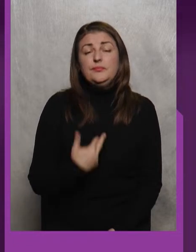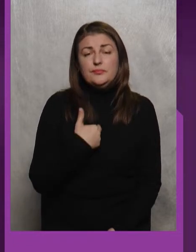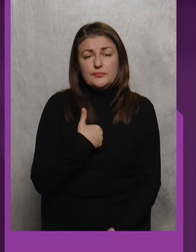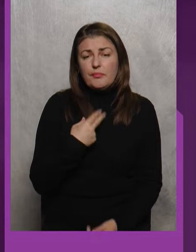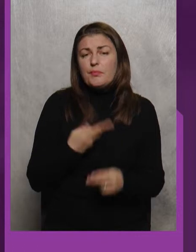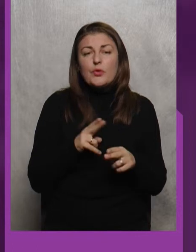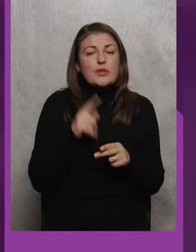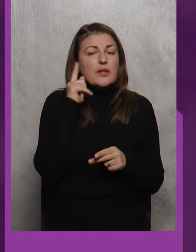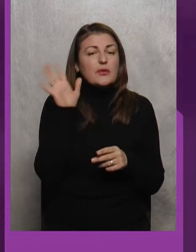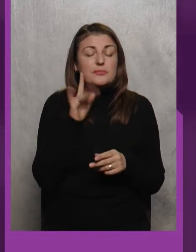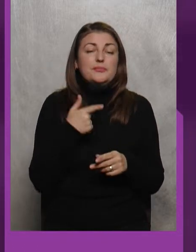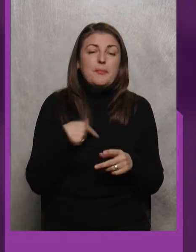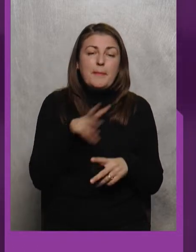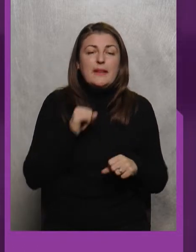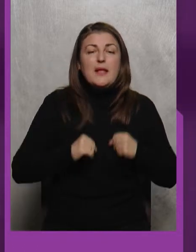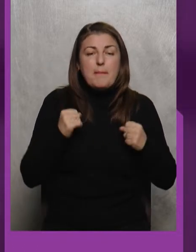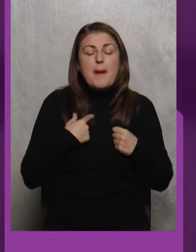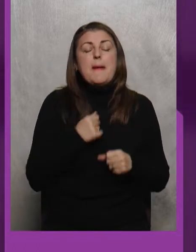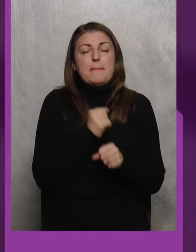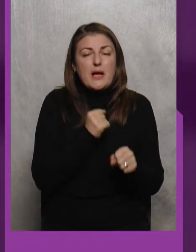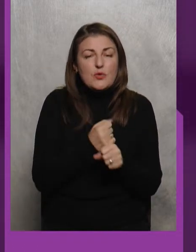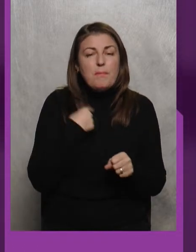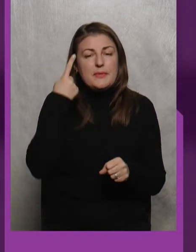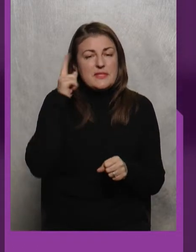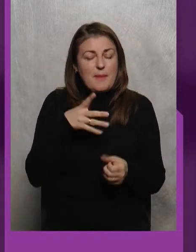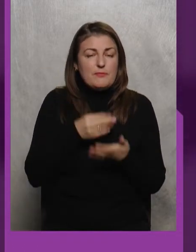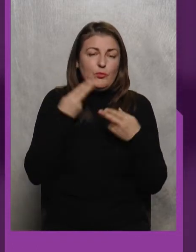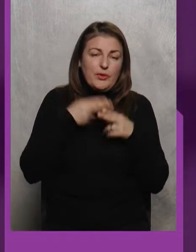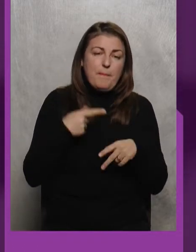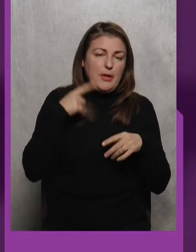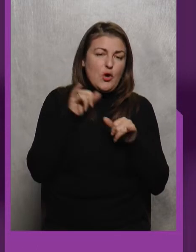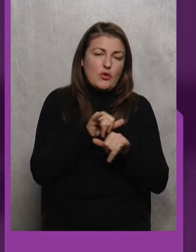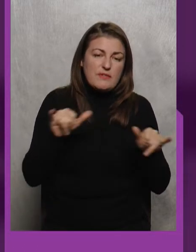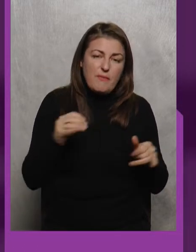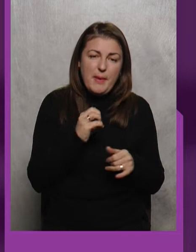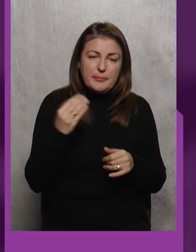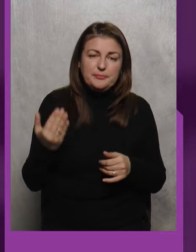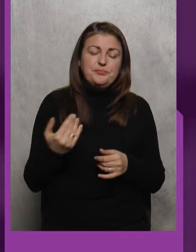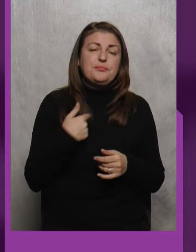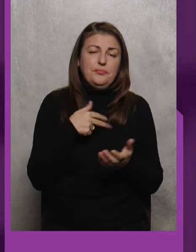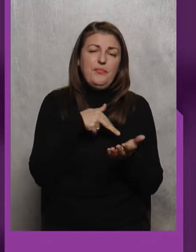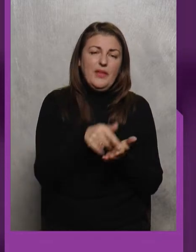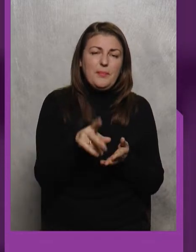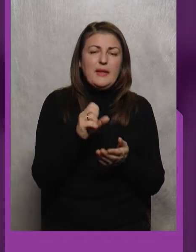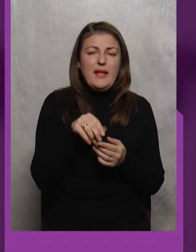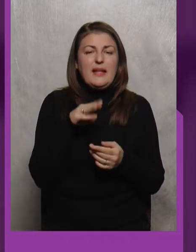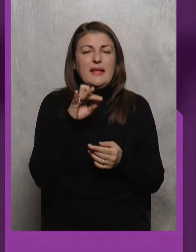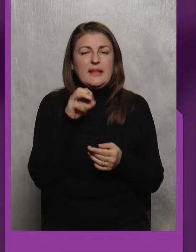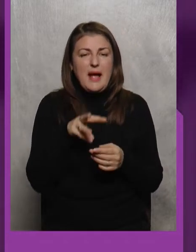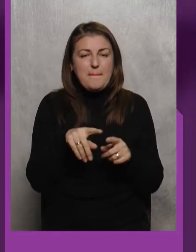про це не думаю Ми намагаємося Ми працюємо Ми знаємо свою техніку Ми розвиваємо її Їдемо на татем